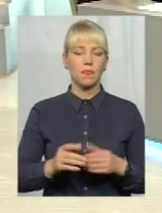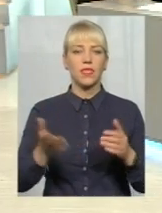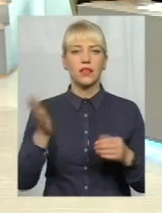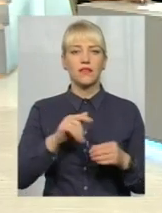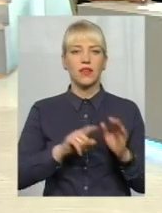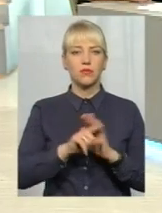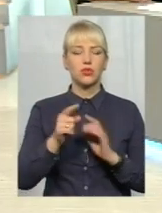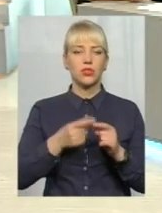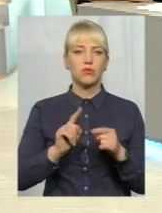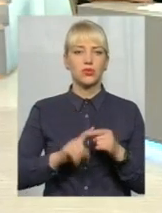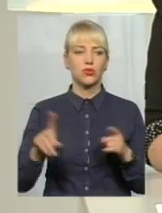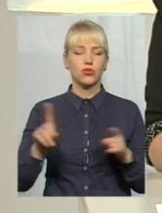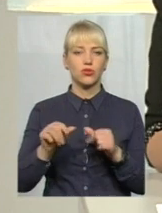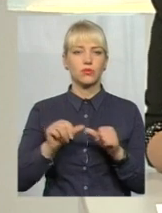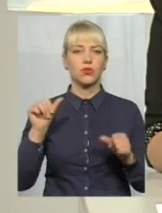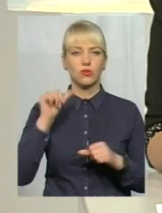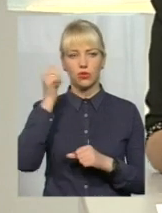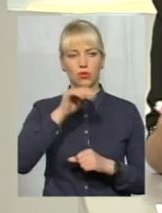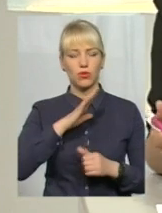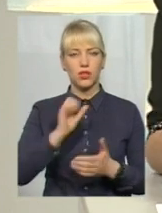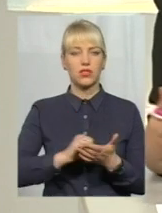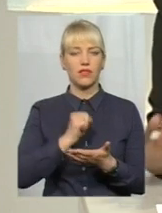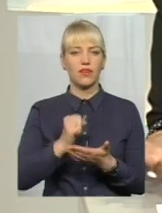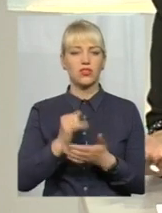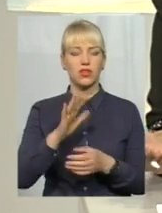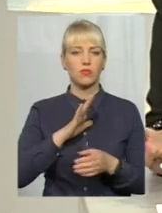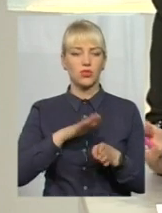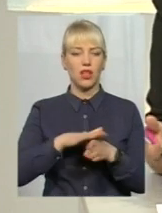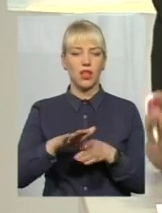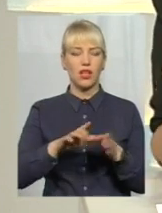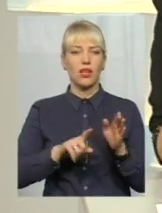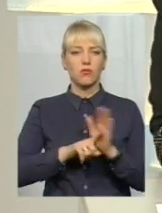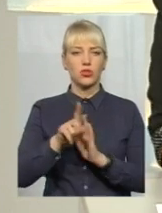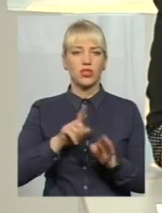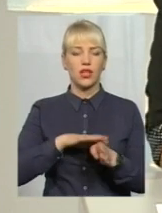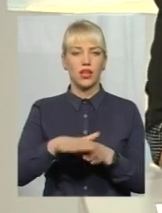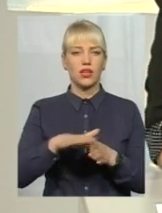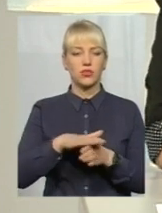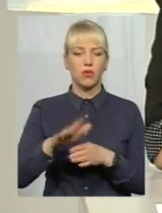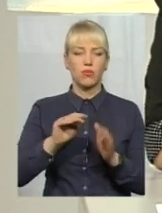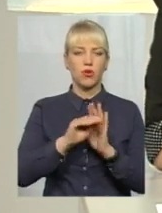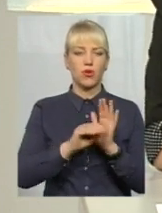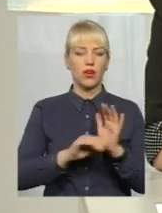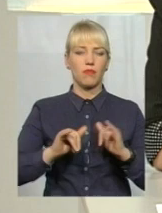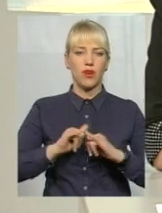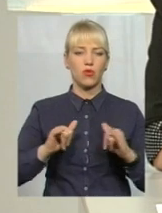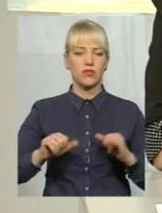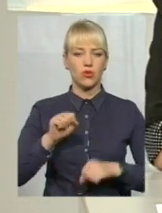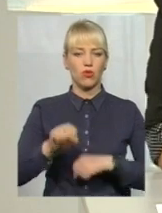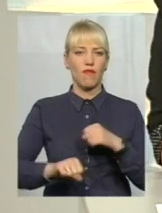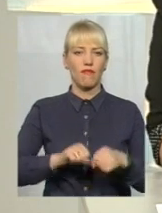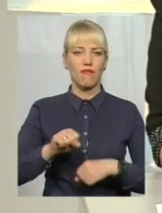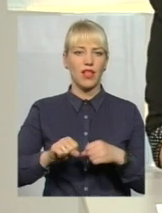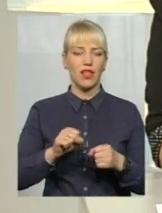того, що минулого року була затверджена і почала реалізовуватись програма розвитку велоінфраструктури в нашому місті.